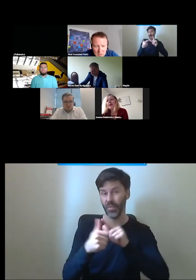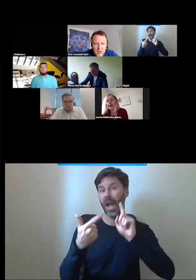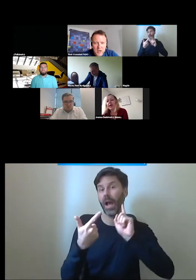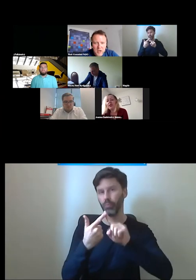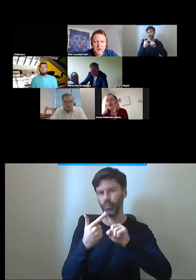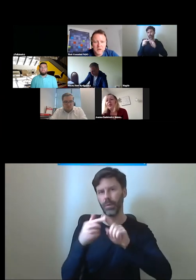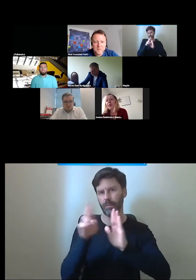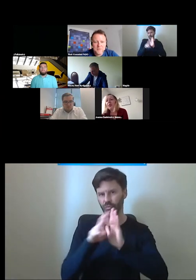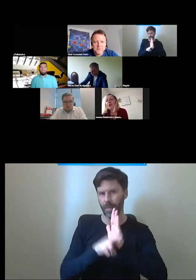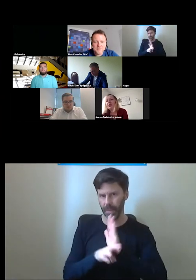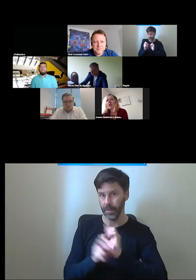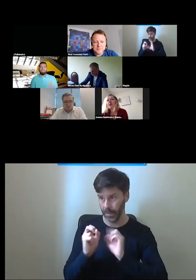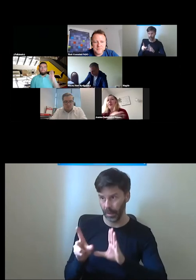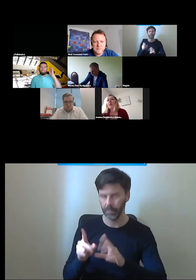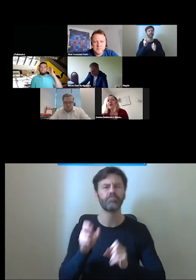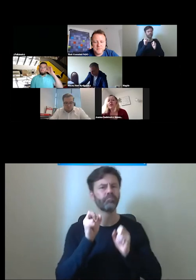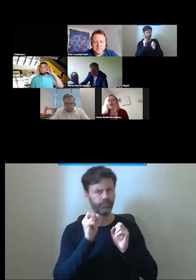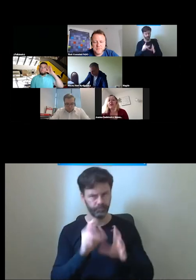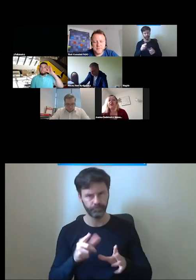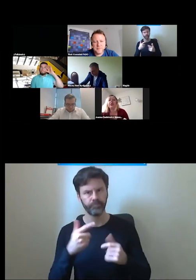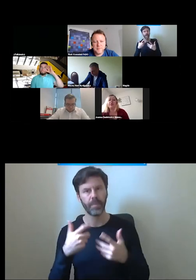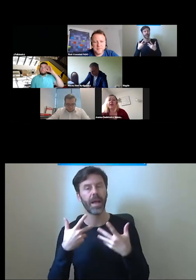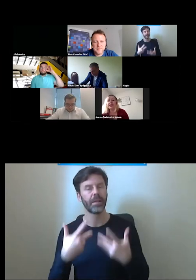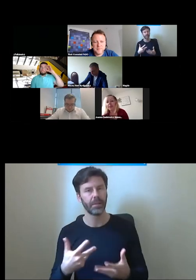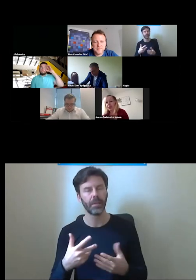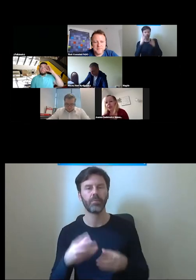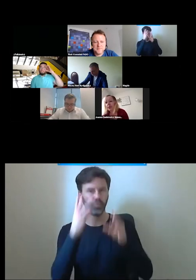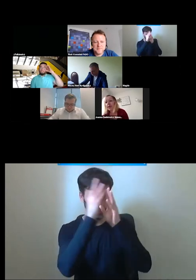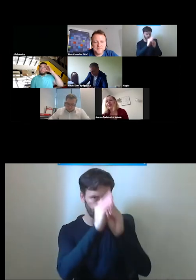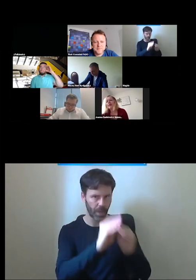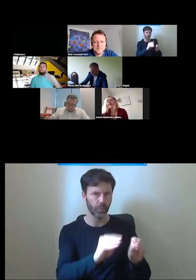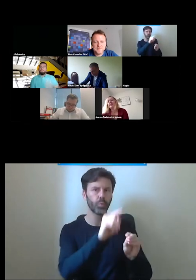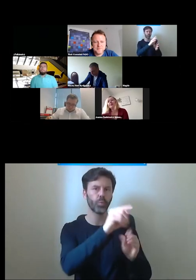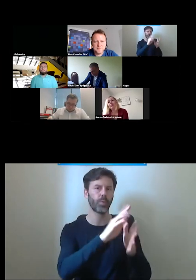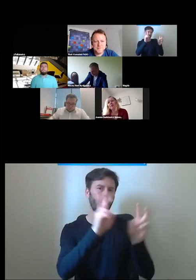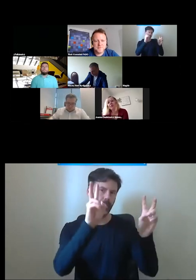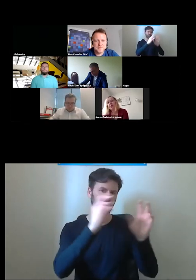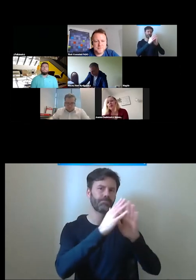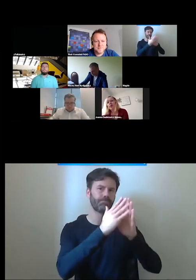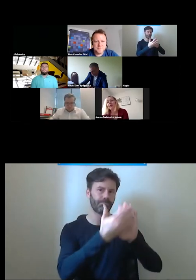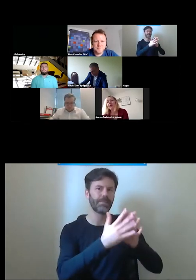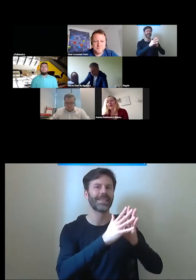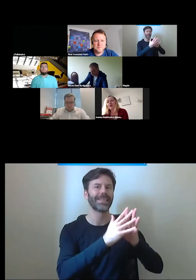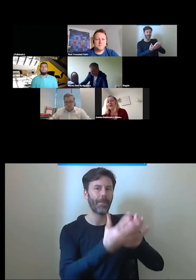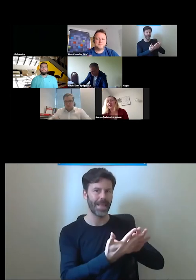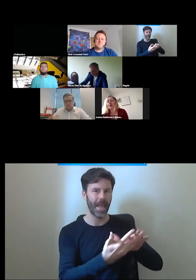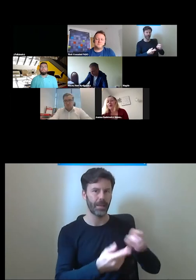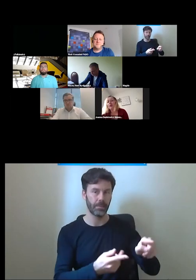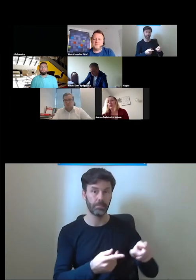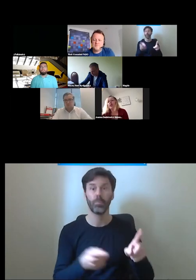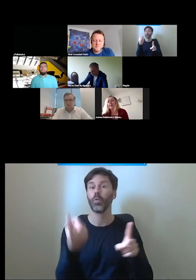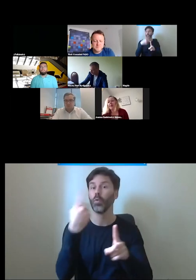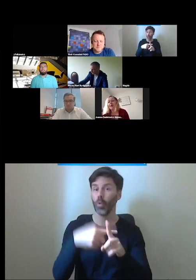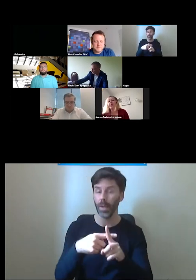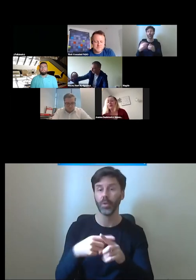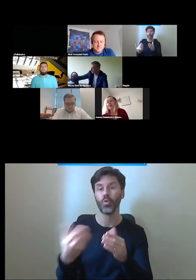tak chcieliśmy połączyć połączyć jednocześnie szacunek dla zabytku z jednak nowoczesnością i